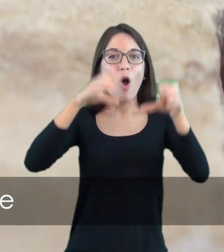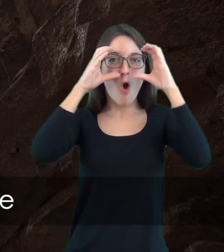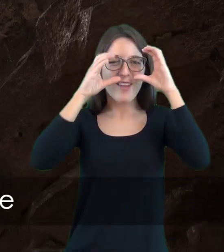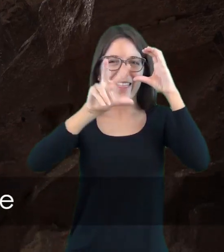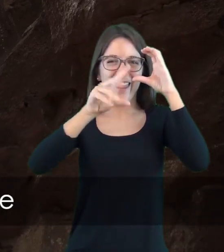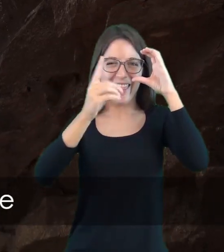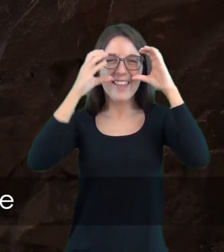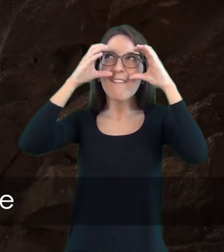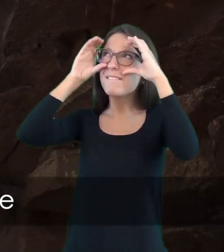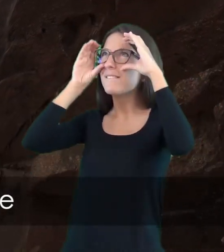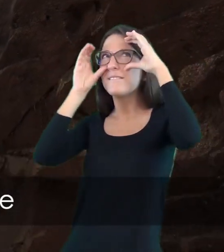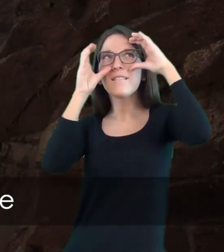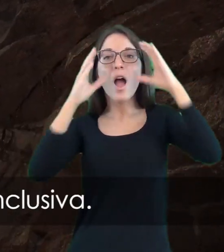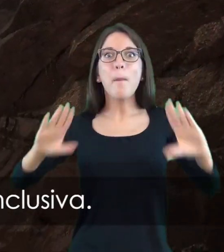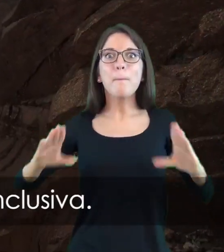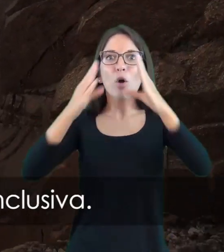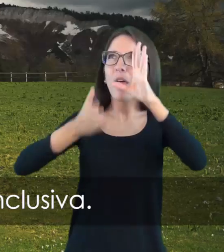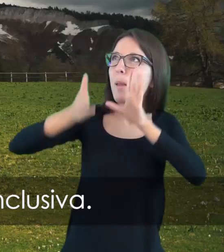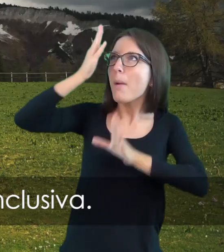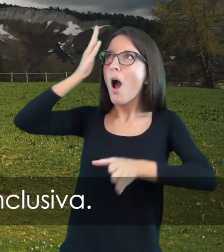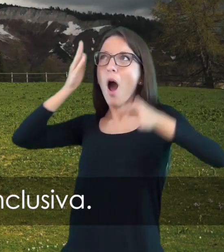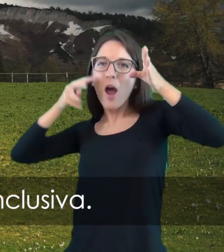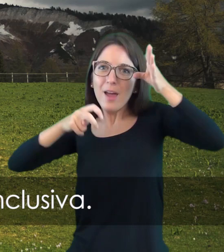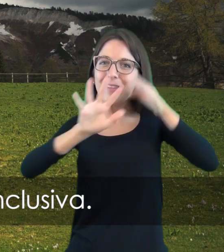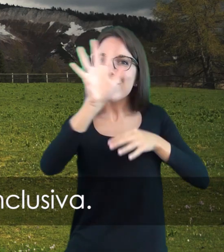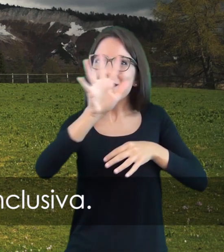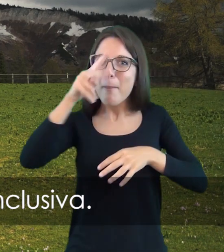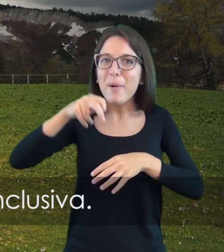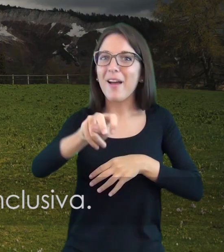virtuale, tutti possono viverla in maniera inclusiva.